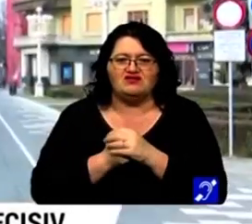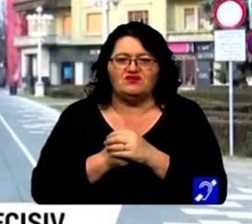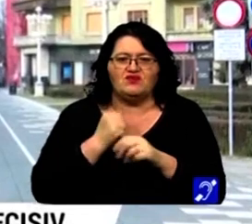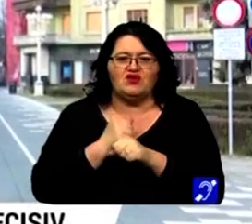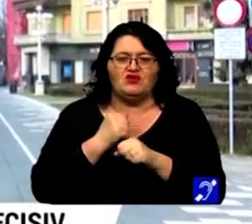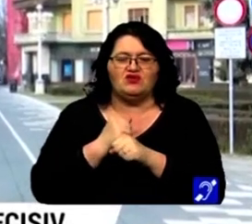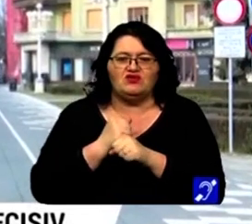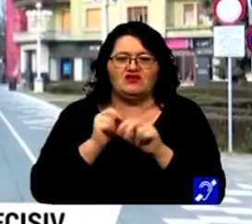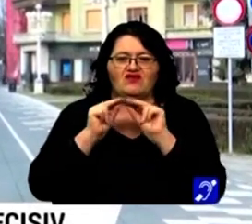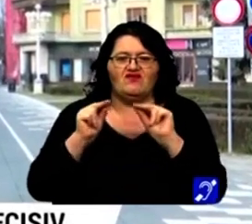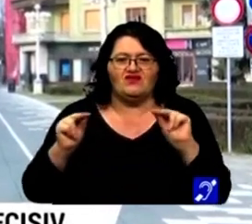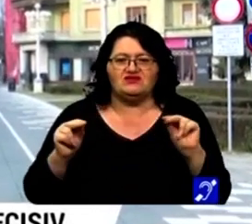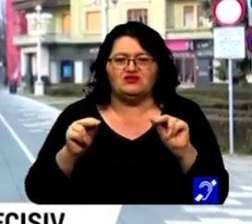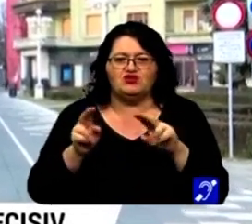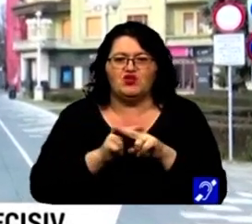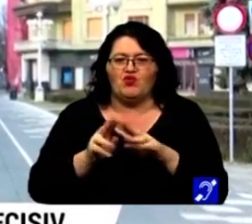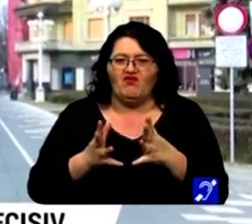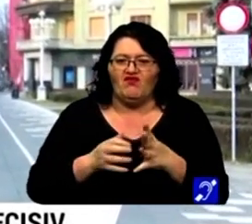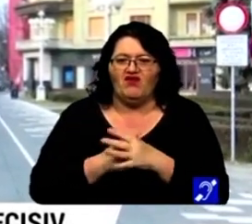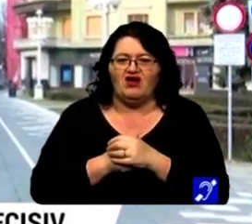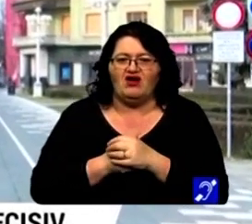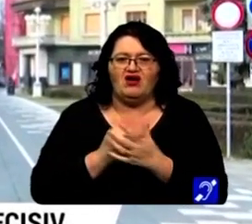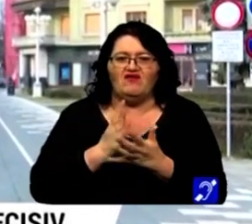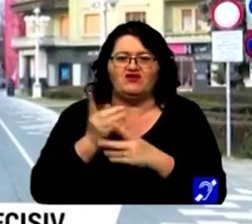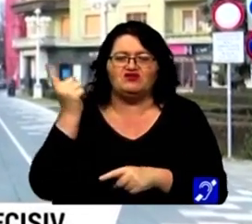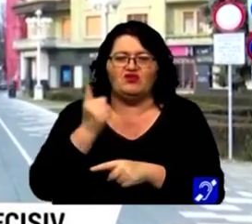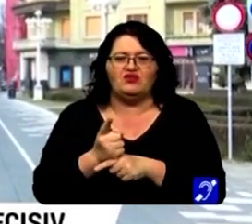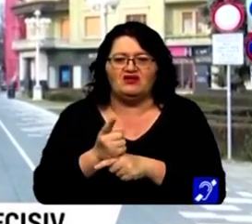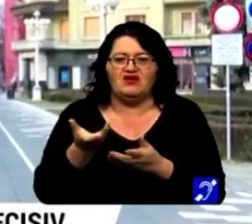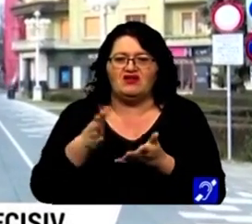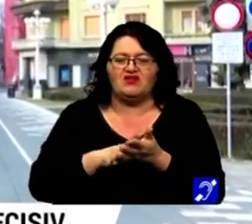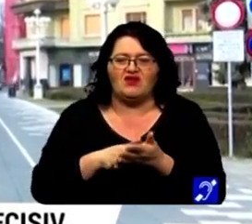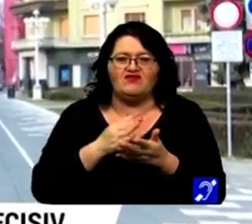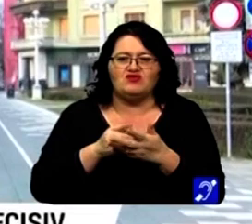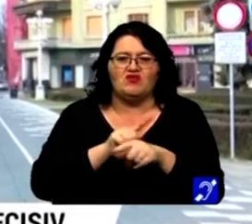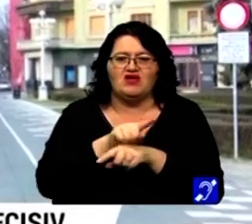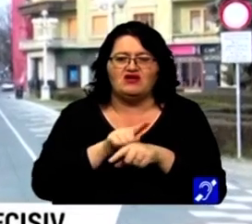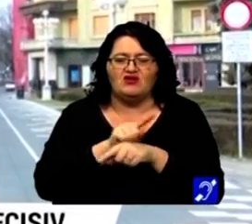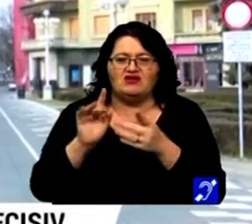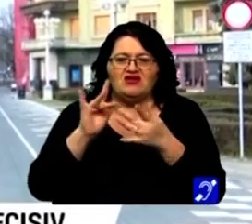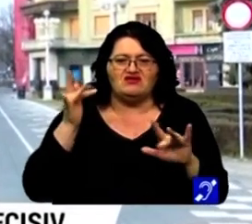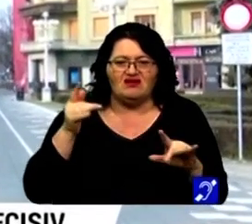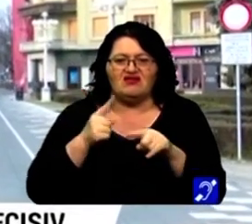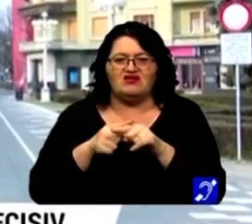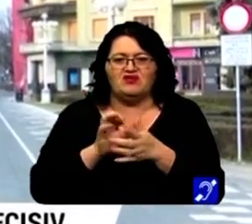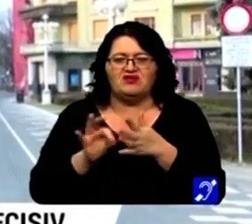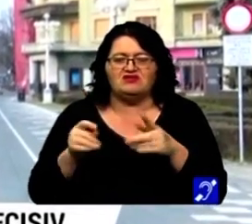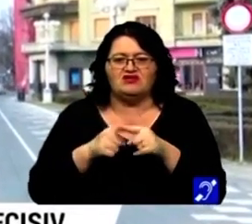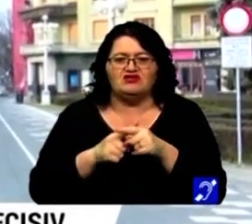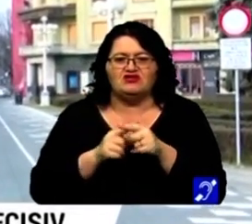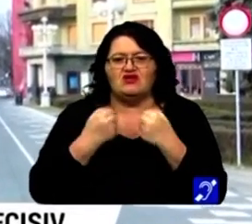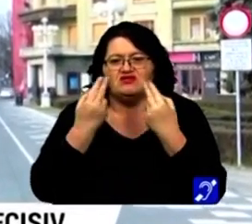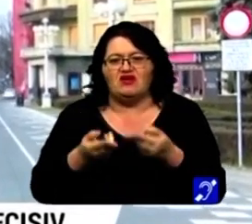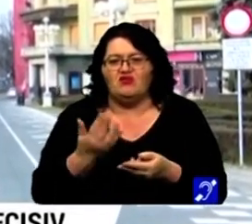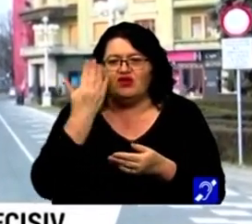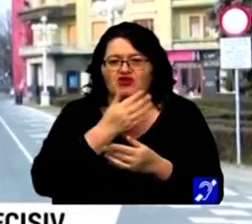Eu lucrez în învățământ și cumva profesorii au fost obligați să se adapteze. Am avut o perioadă în care am fost online și, cumva, l-am întors